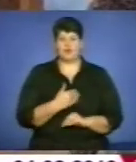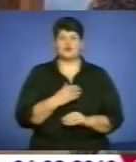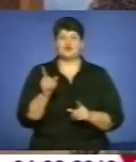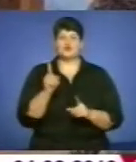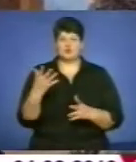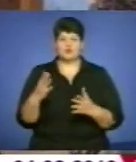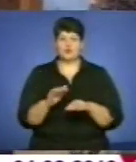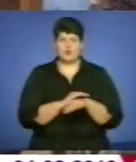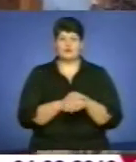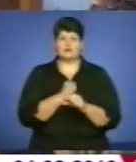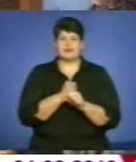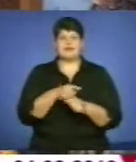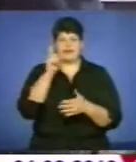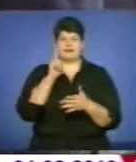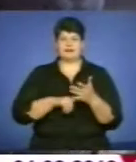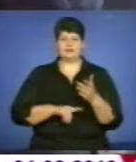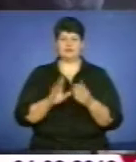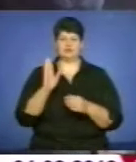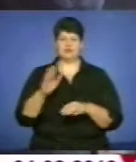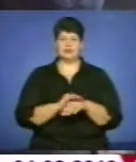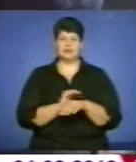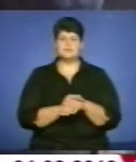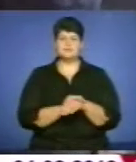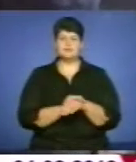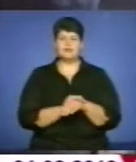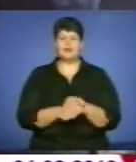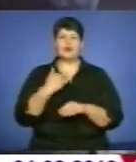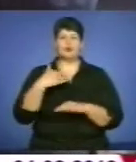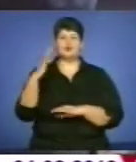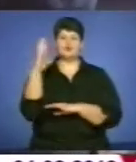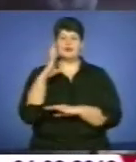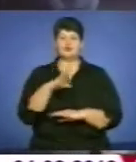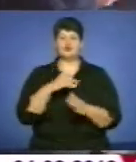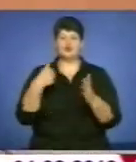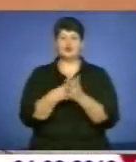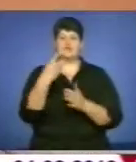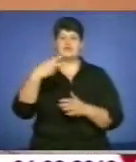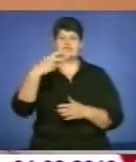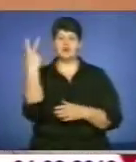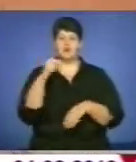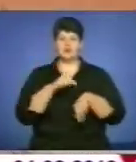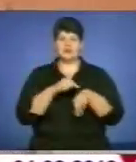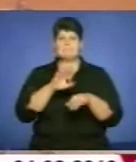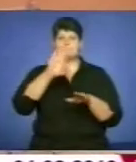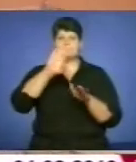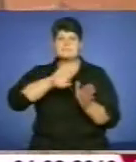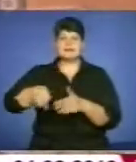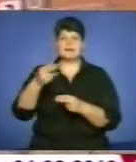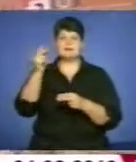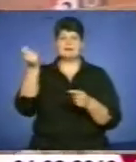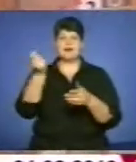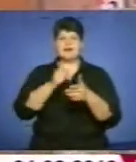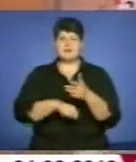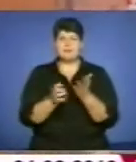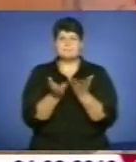сподіваюся, що може щось зробити добре. Голосування тривало до 22-ї години. Після закриття тепер рахунку бюлетенів члени